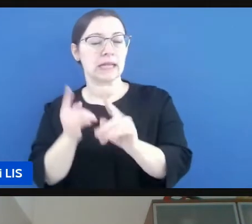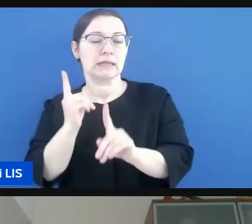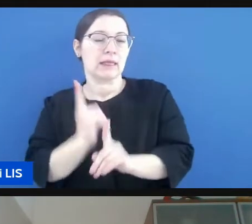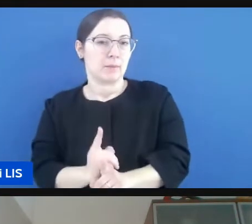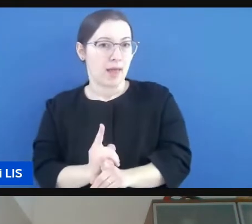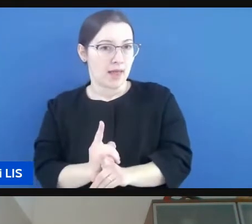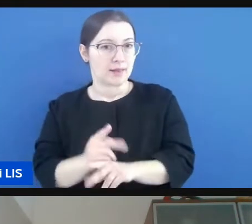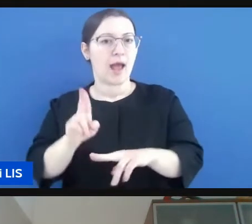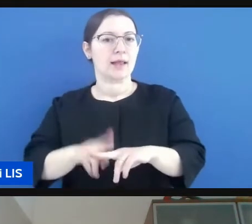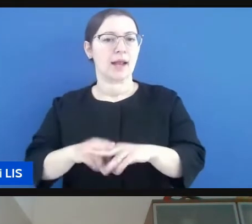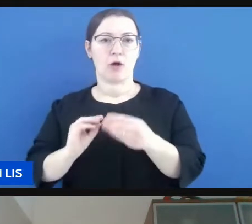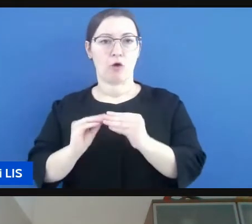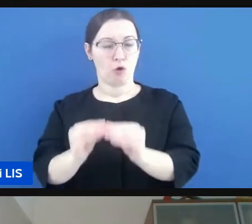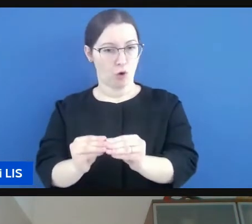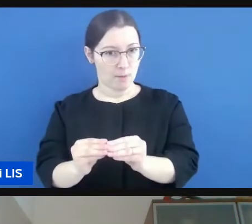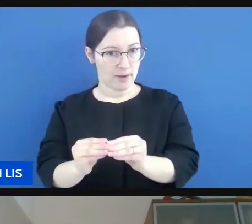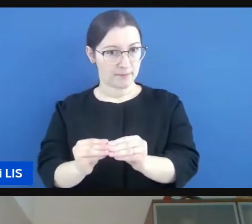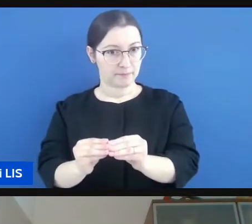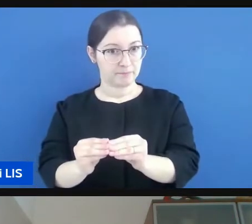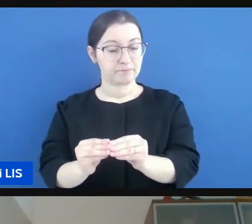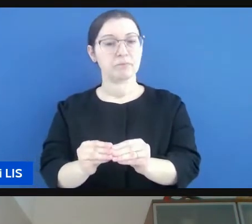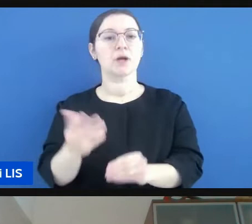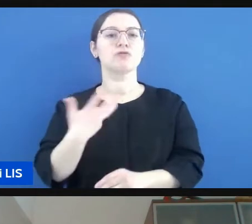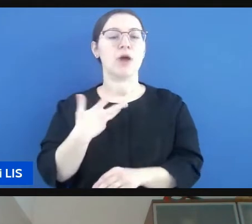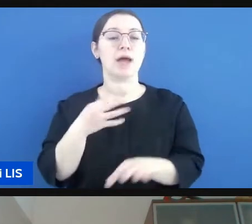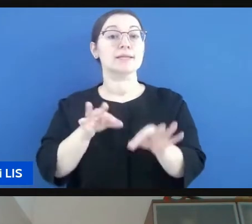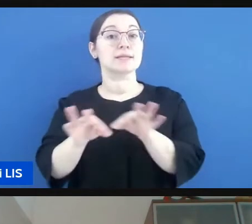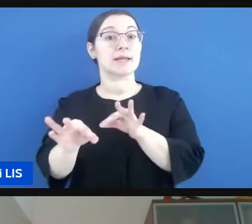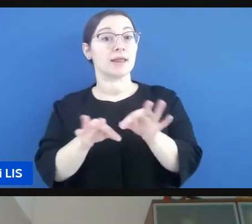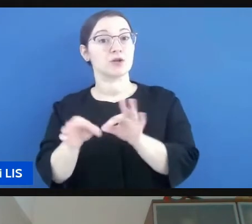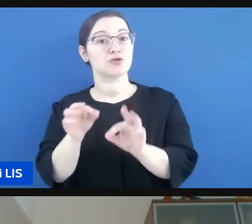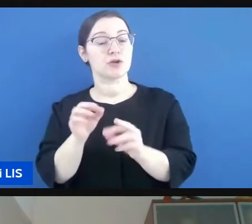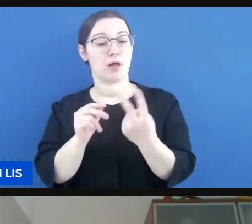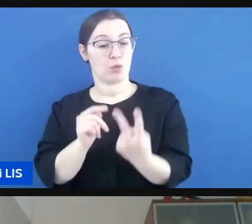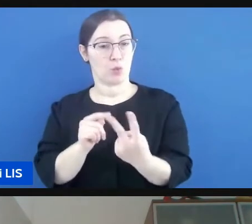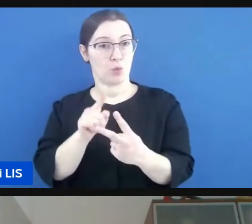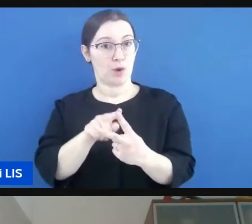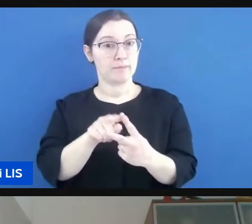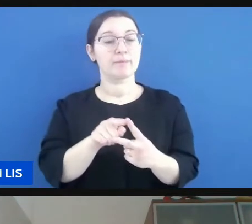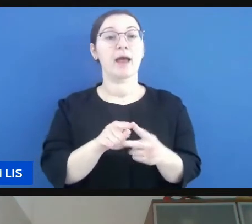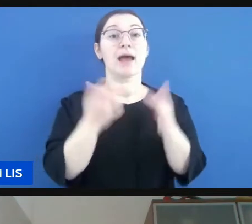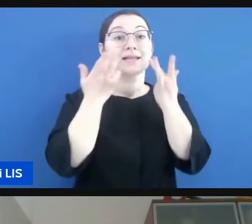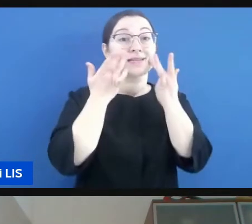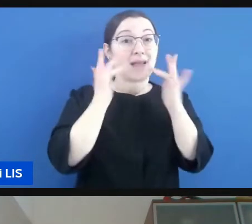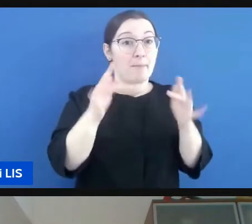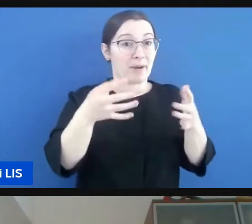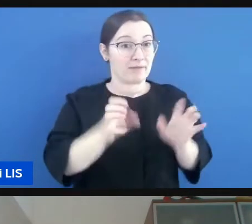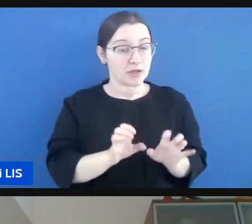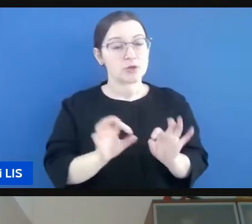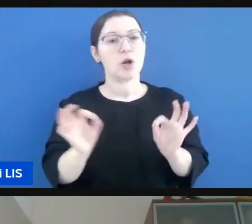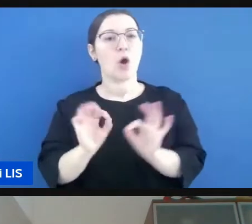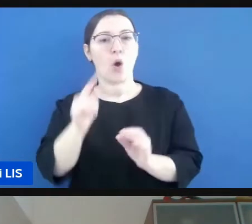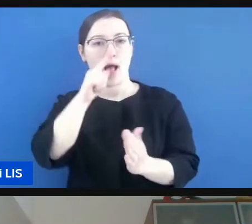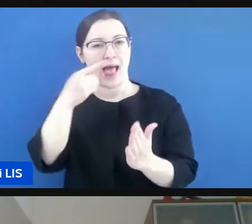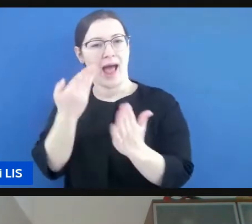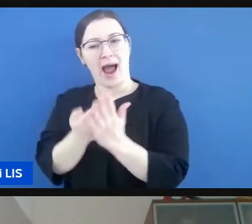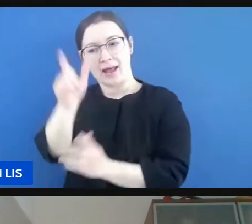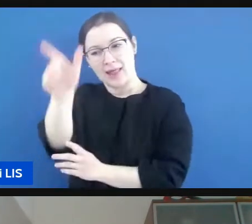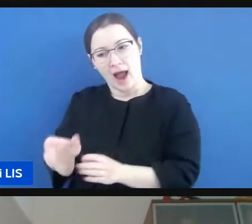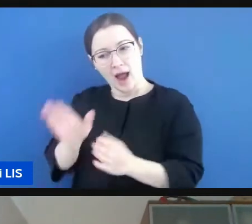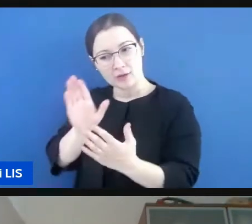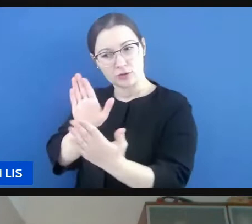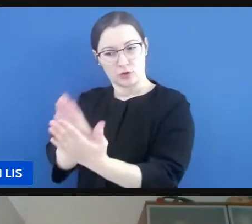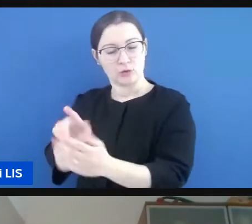le due strategie potrebbero essere la semplificazione o l'adattamento la semplificazione consiste nel